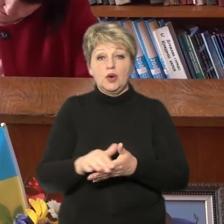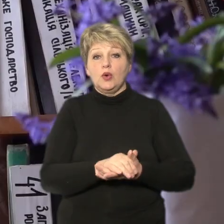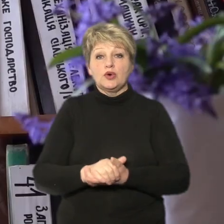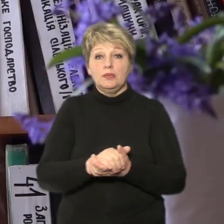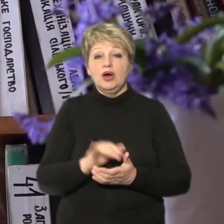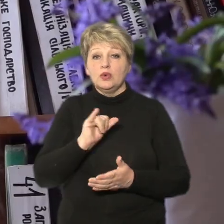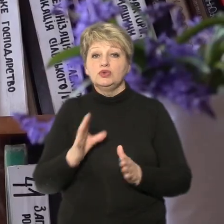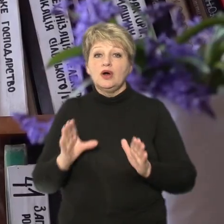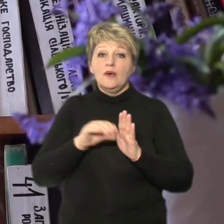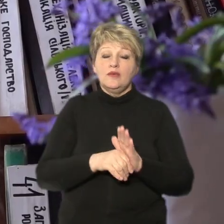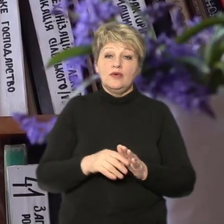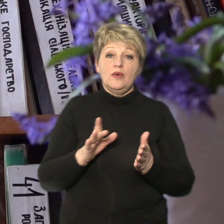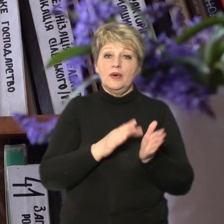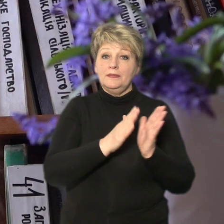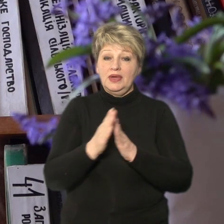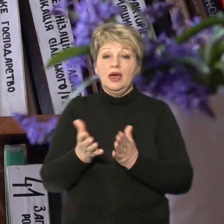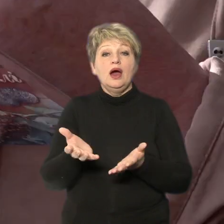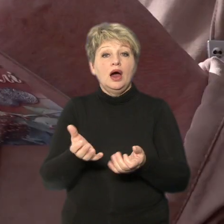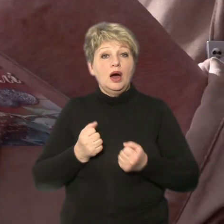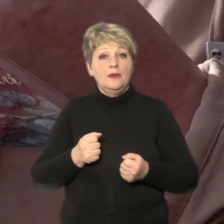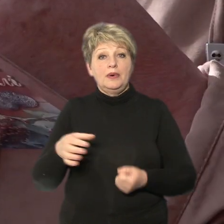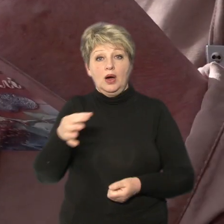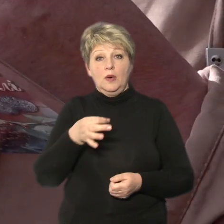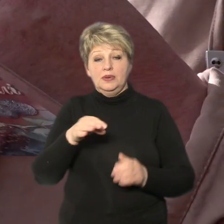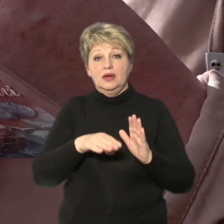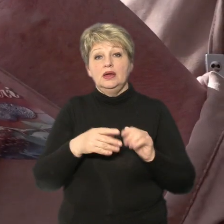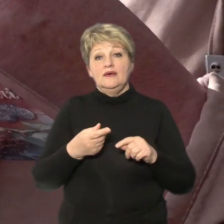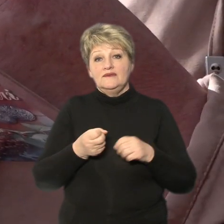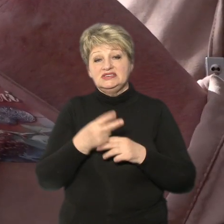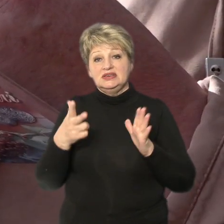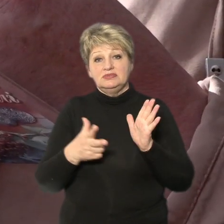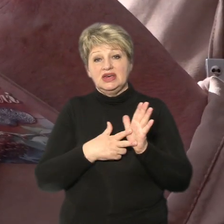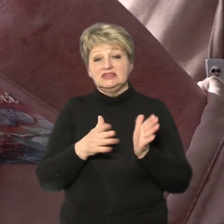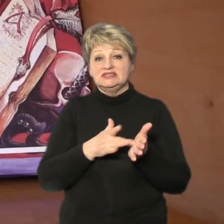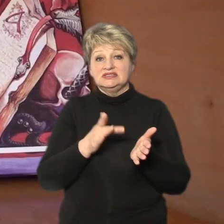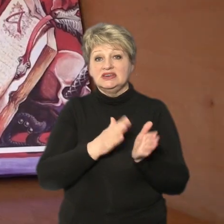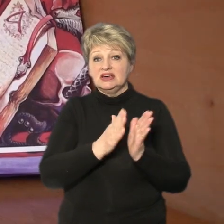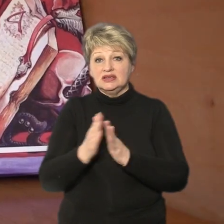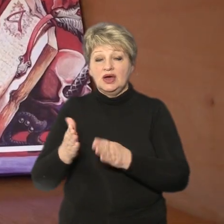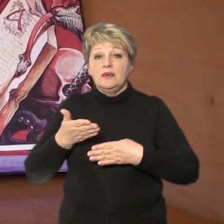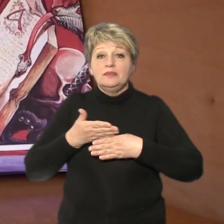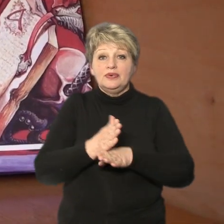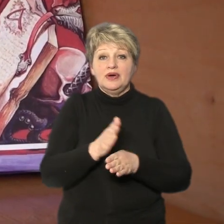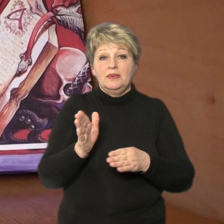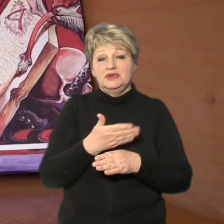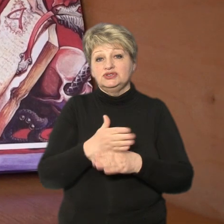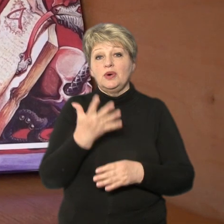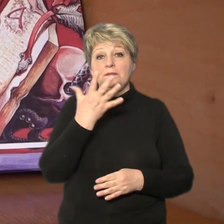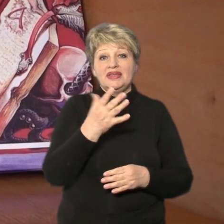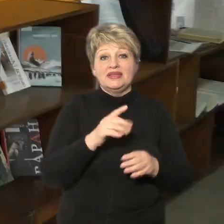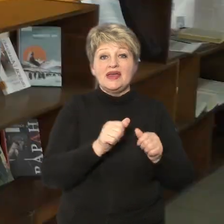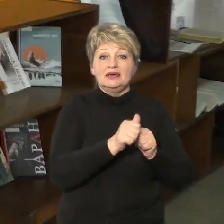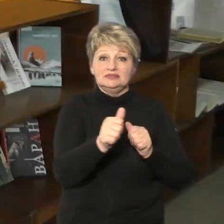Мехадівська бібліотека, отримала за рахунок обласної програми 18 книжок. Їх усі пропорційно розділили між п'ятма закладами, каже